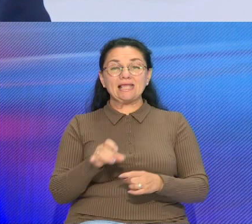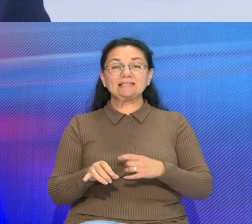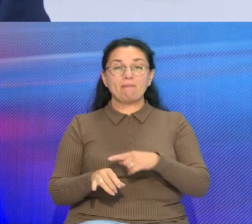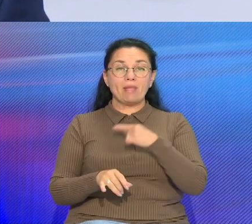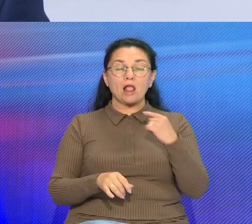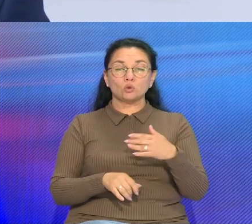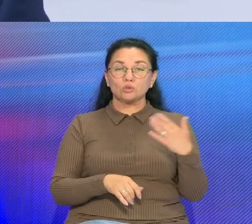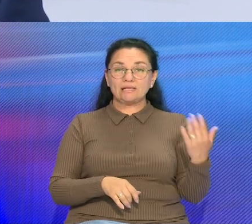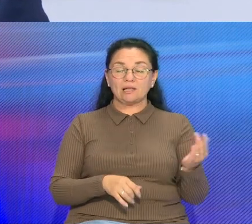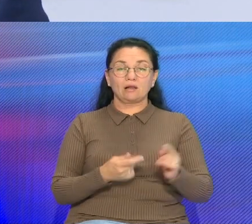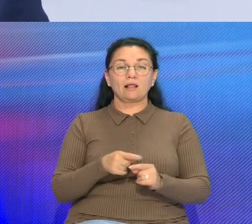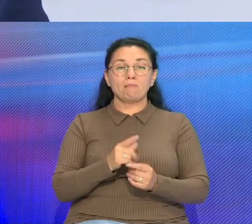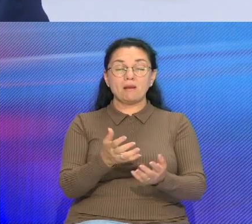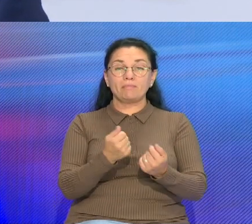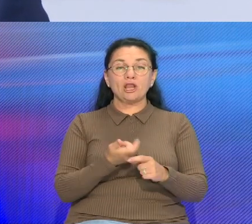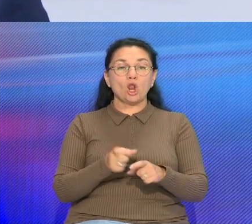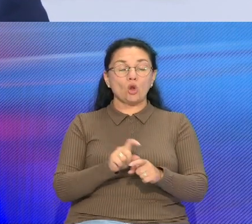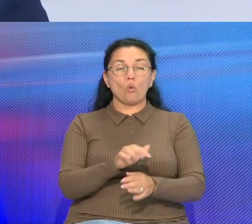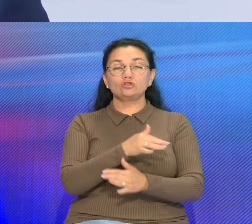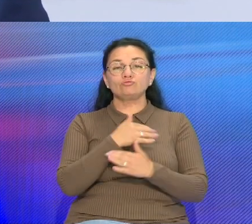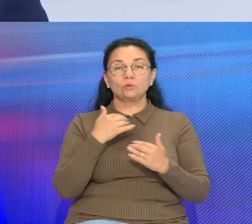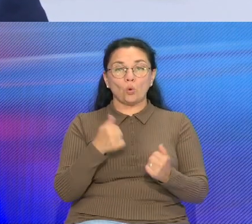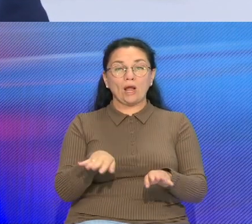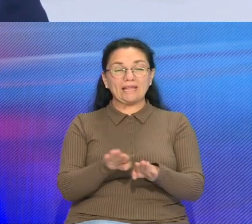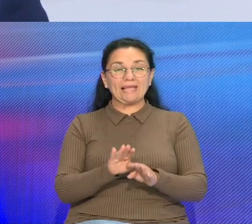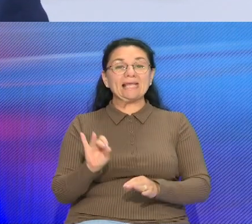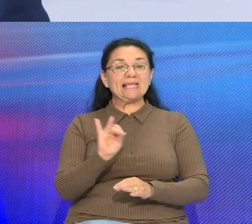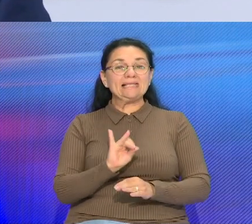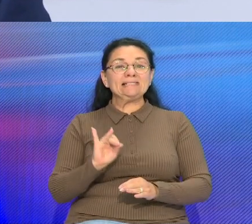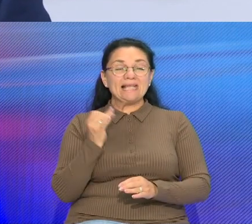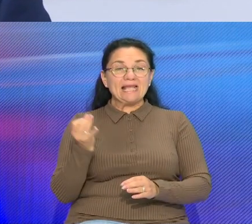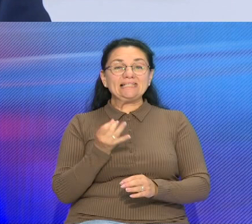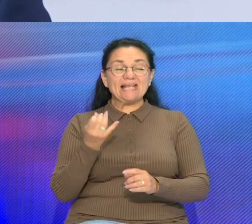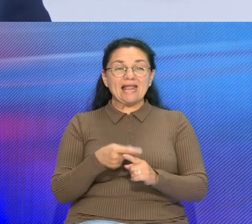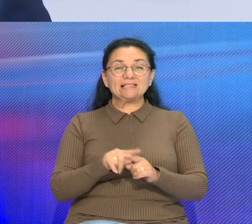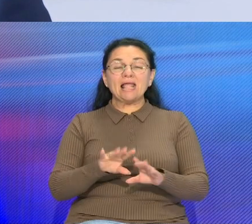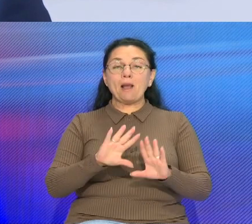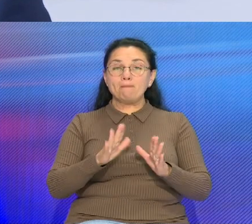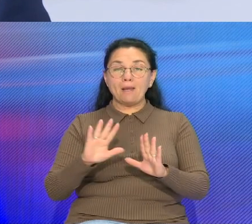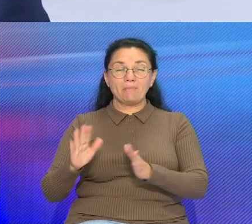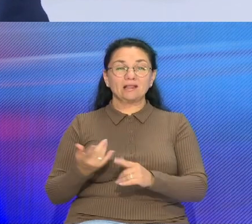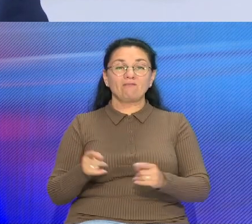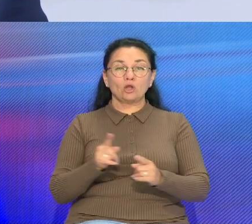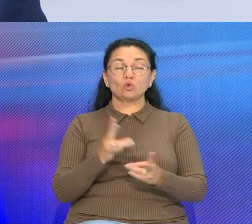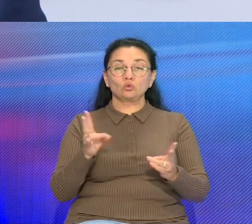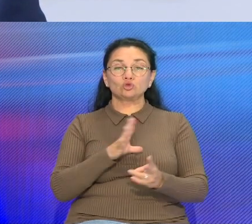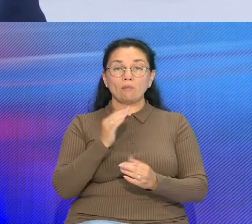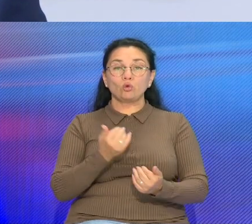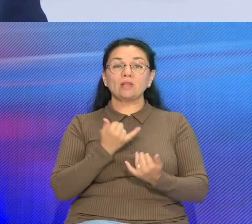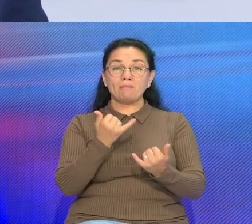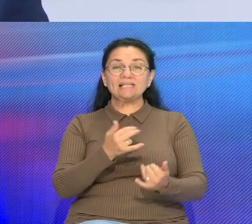Мы приняли очень много таких интересных моментов, на которые необходимо будет обратить внимание Будем